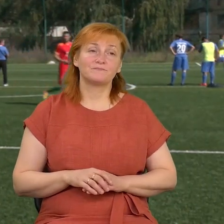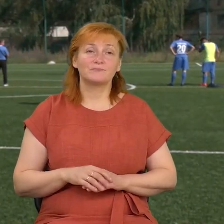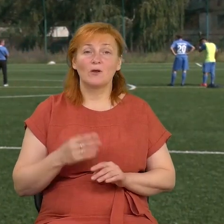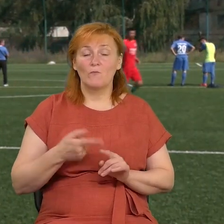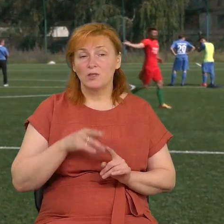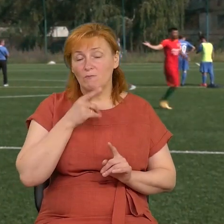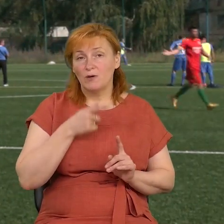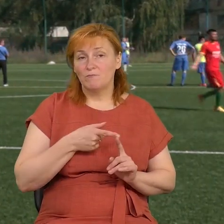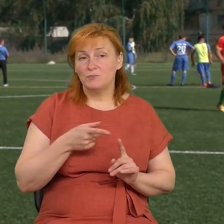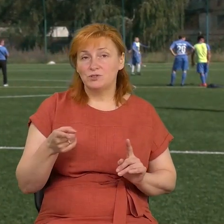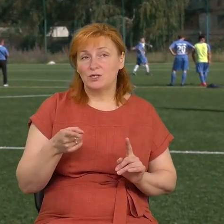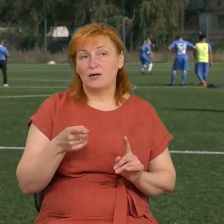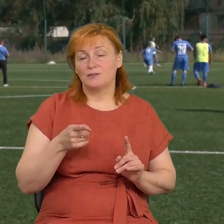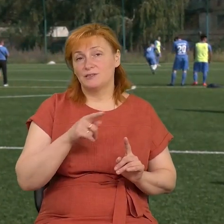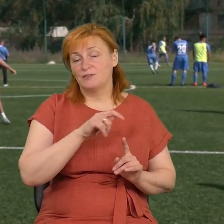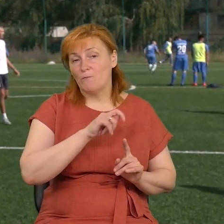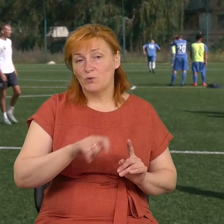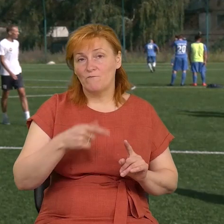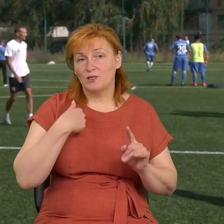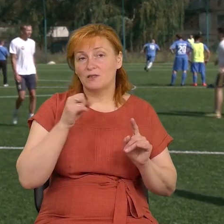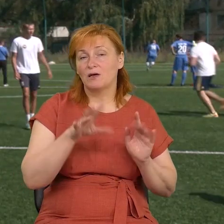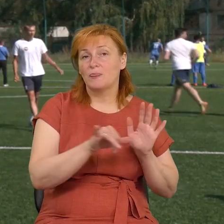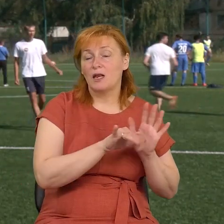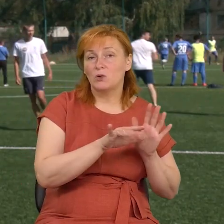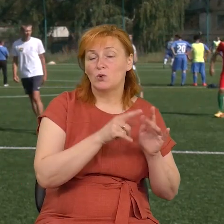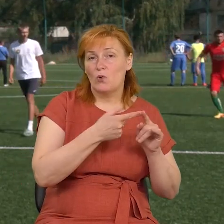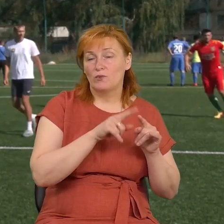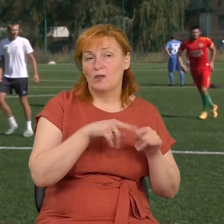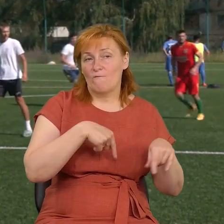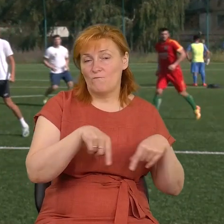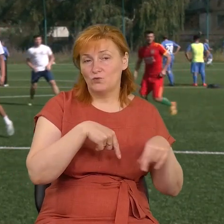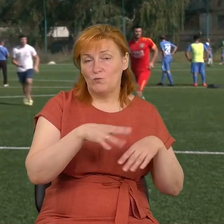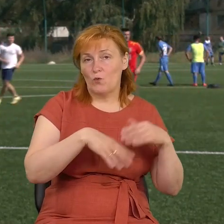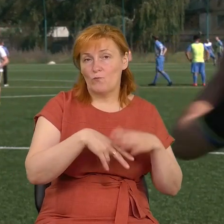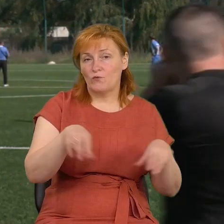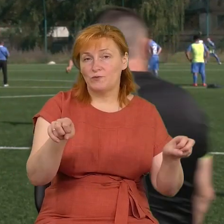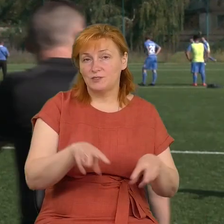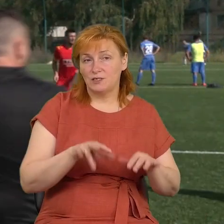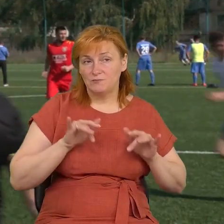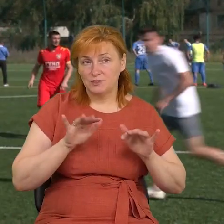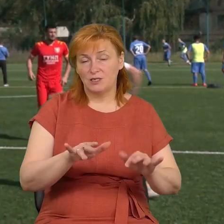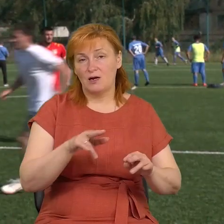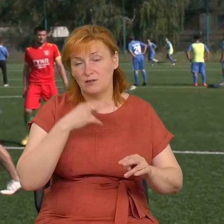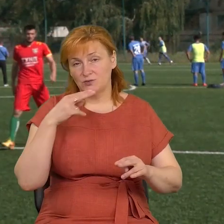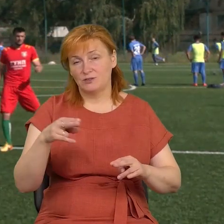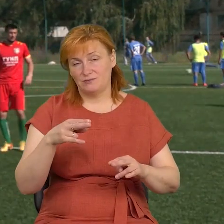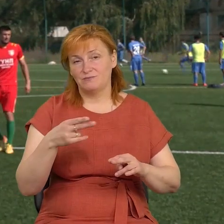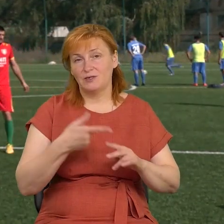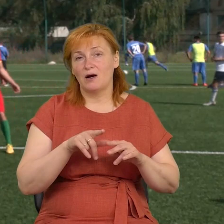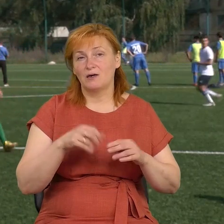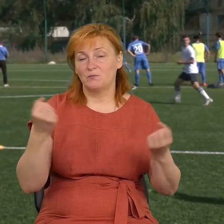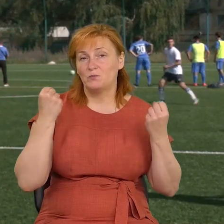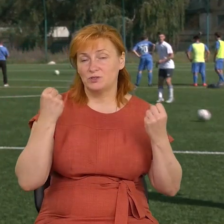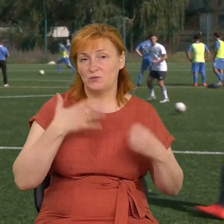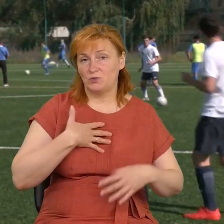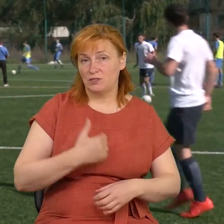час повіду на електронний футбол, як на професійну діяльність, на професійну дисципліну звинули більше уваги. Тому саме якраз таки